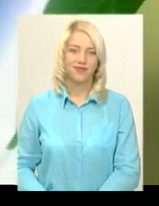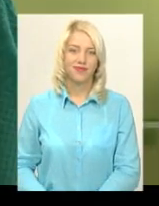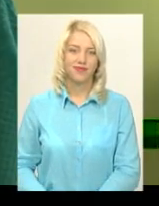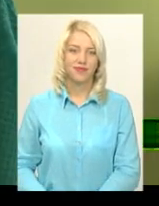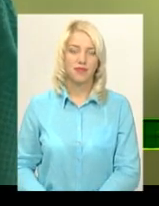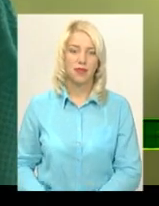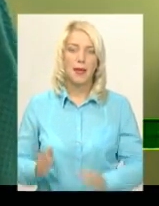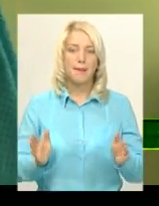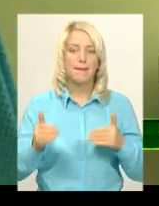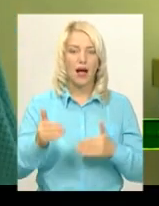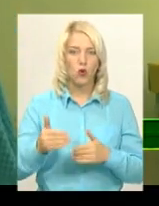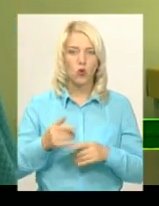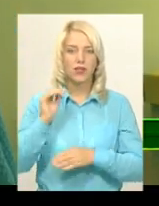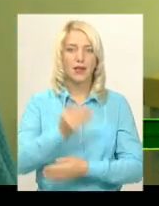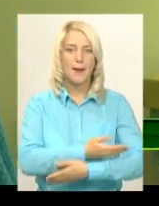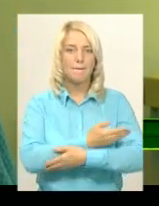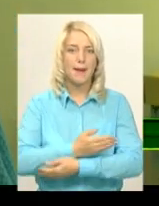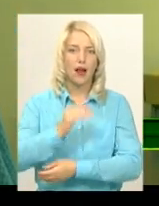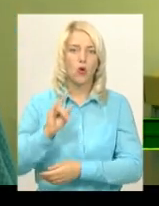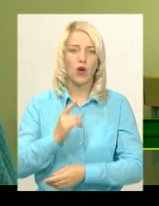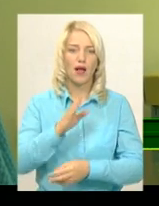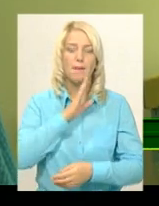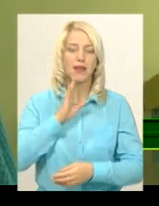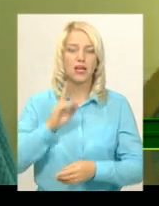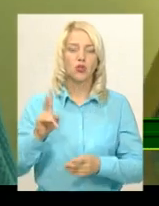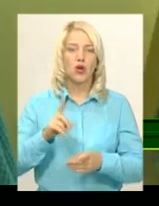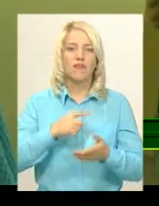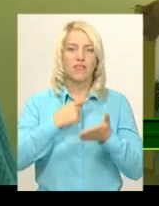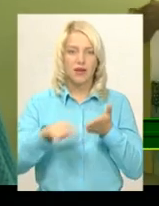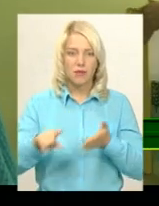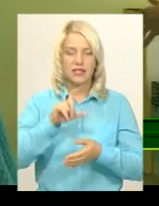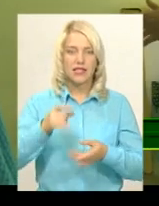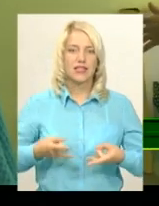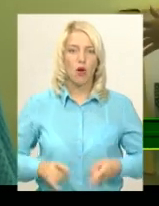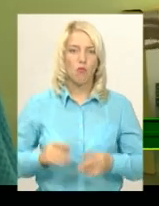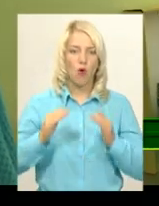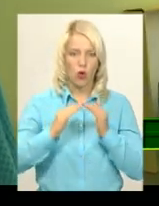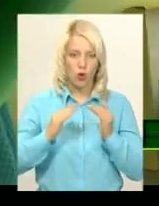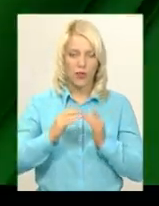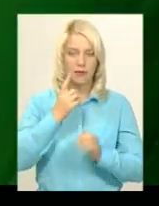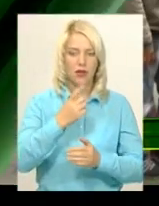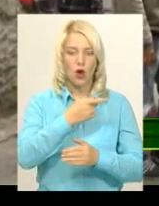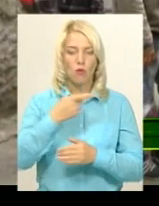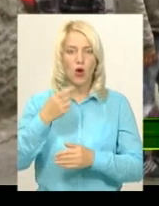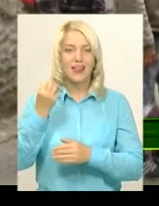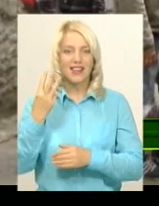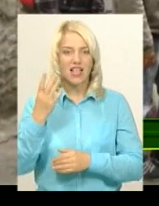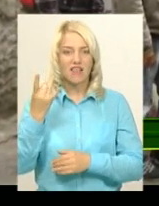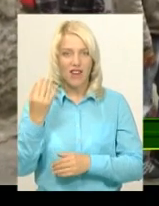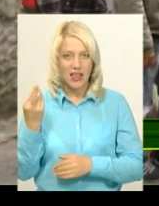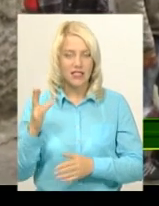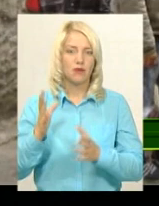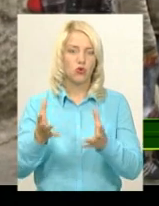Пакунки Малюка, матері, котрі виписалися з пологових з 1 до 13 вересня, отримають впродовж двох тижнів. 750